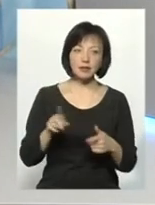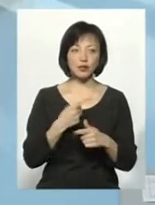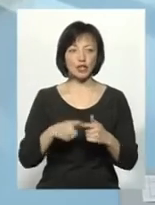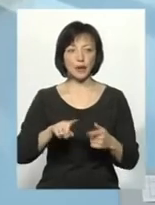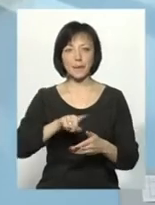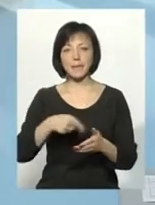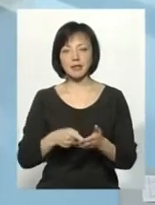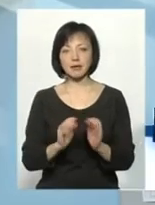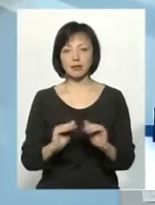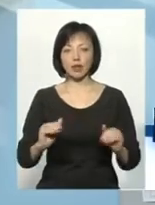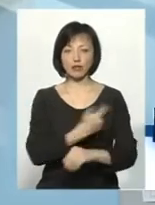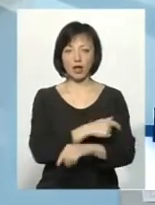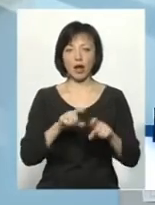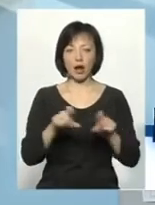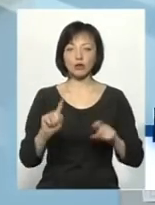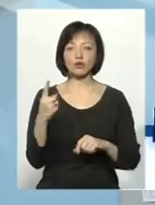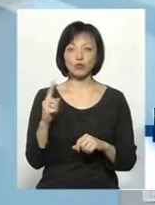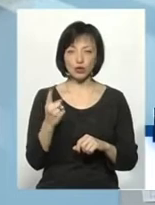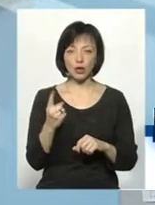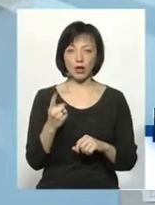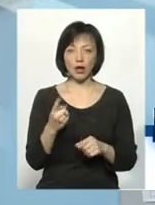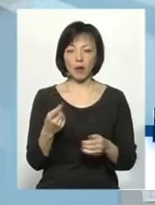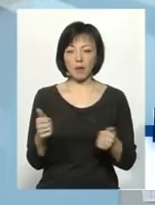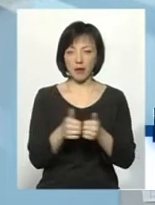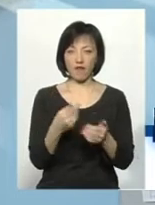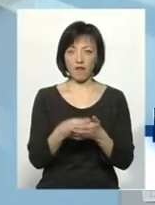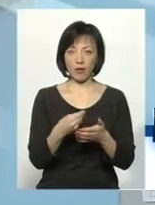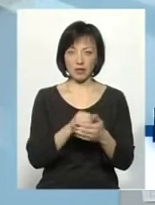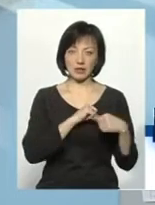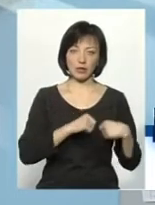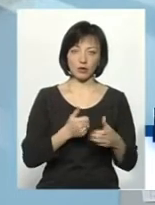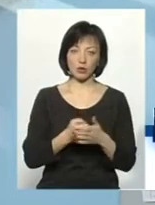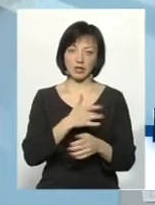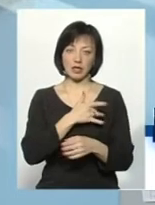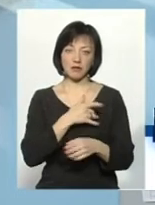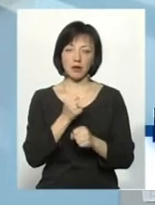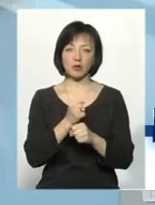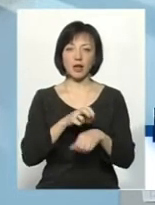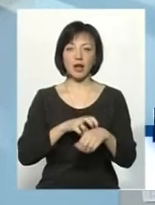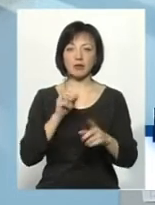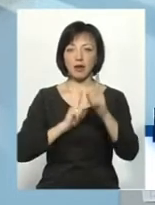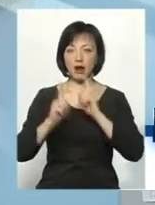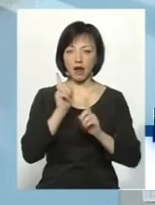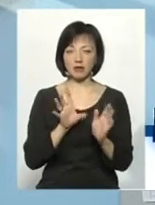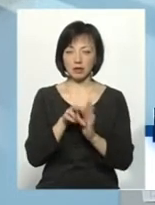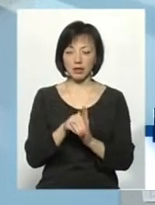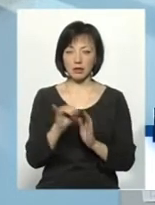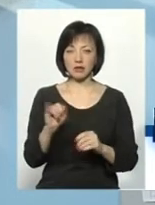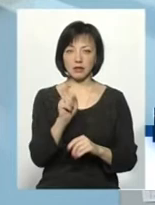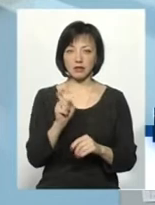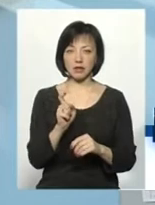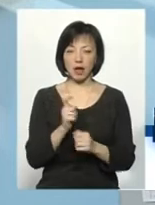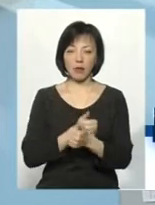міській дитячій лікарні. Тому що при фонді Серце до серця працює лікарська рада, яка складається із